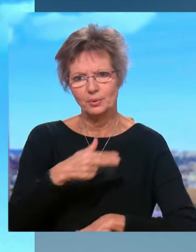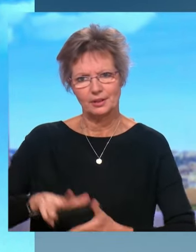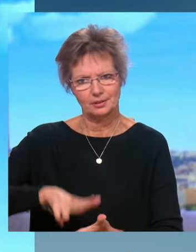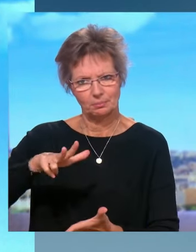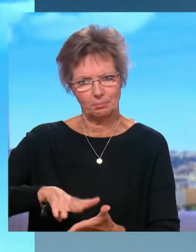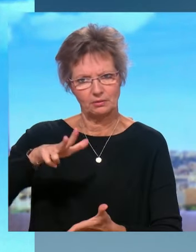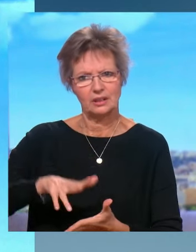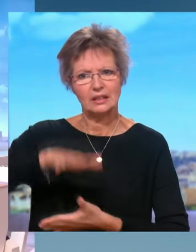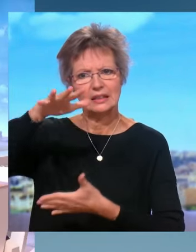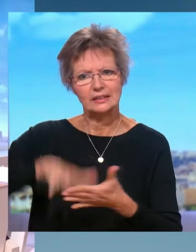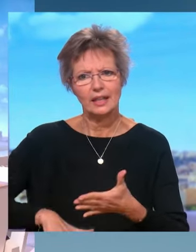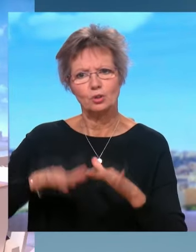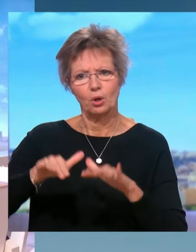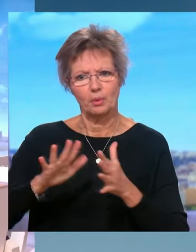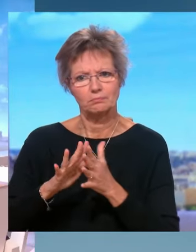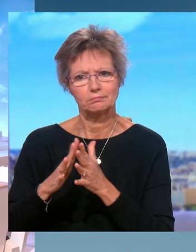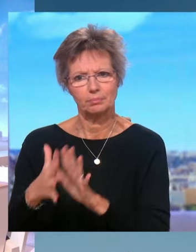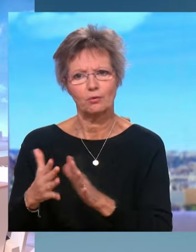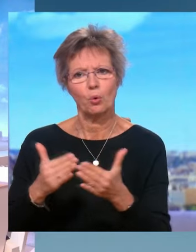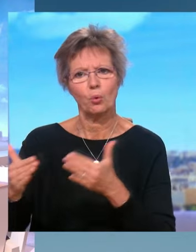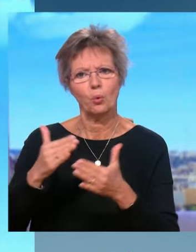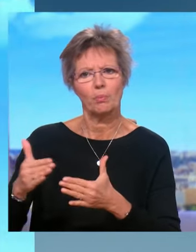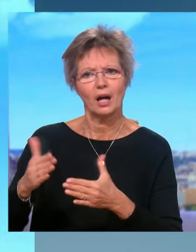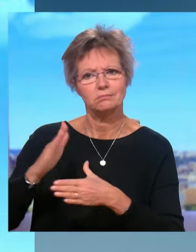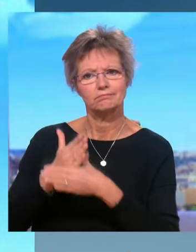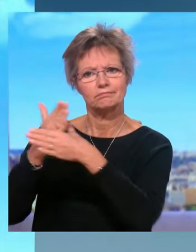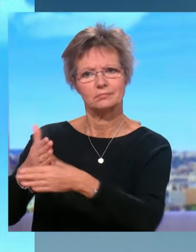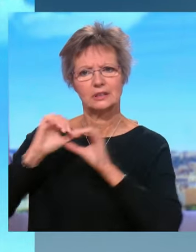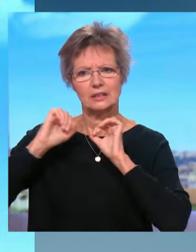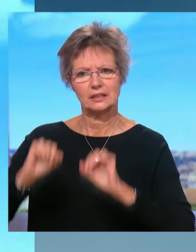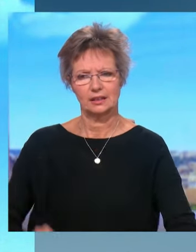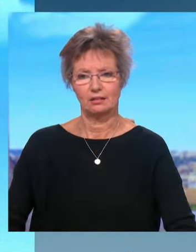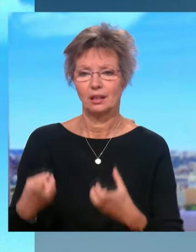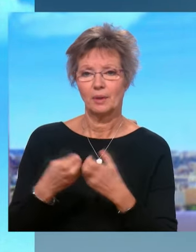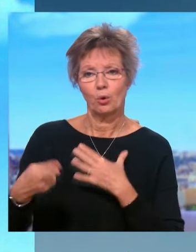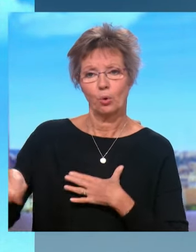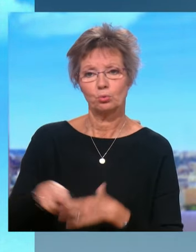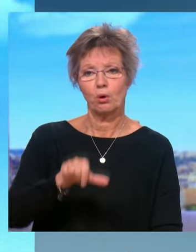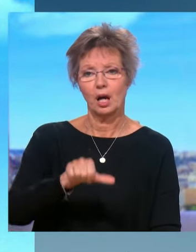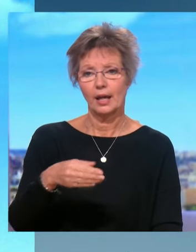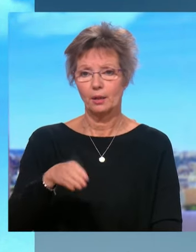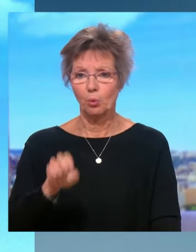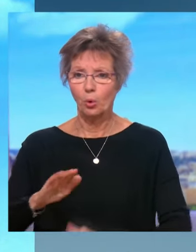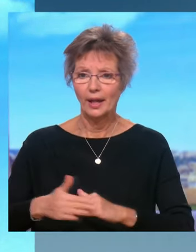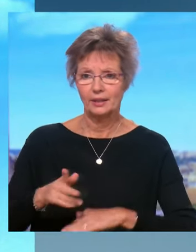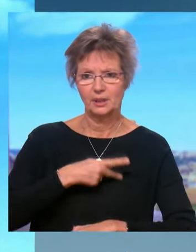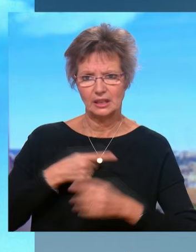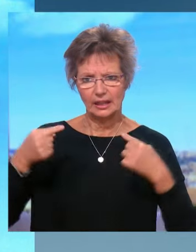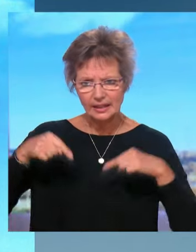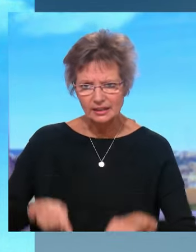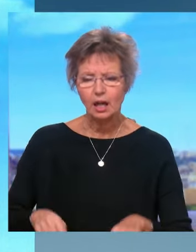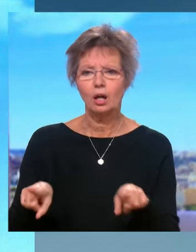Un texte que vous avez sacrément fait évoluer par rapport à celui qui est arrivé au Sénat. Vous avez, par exemple, rétabli l'aide médicale d'État. Vous avez